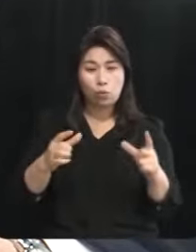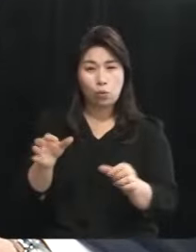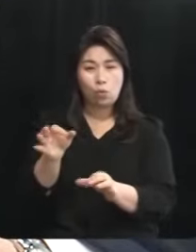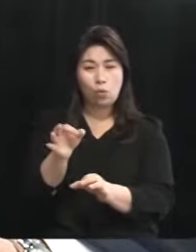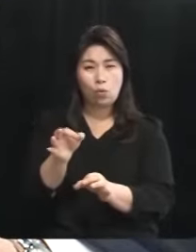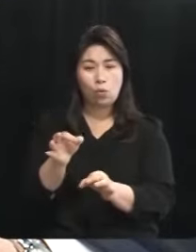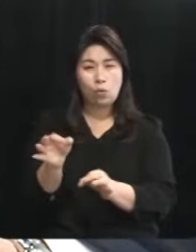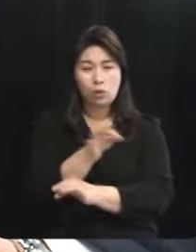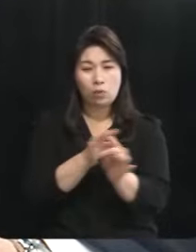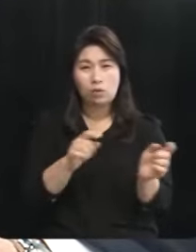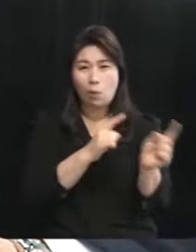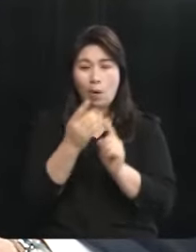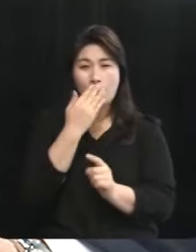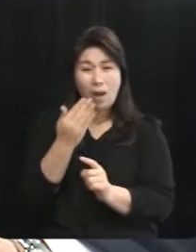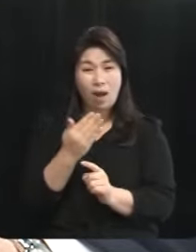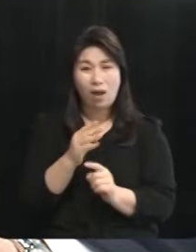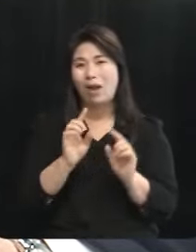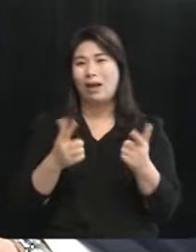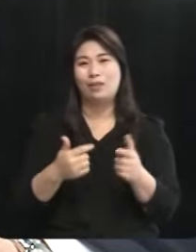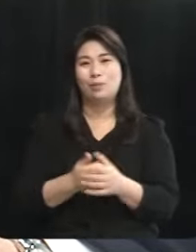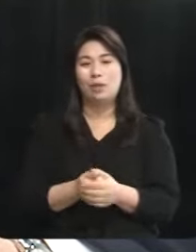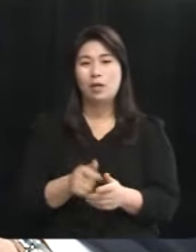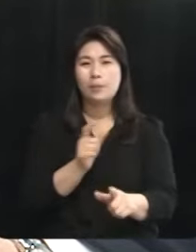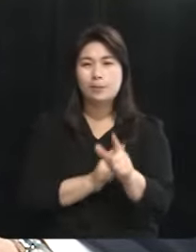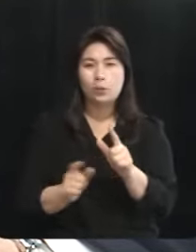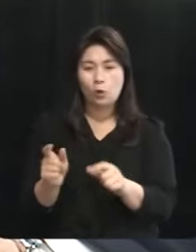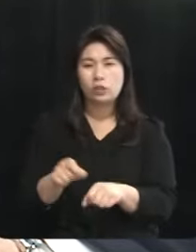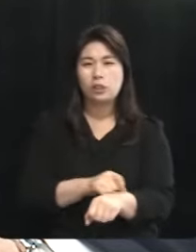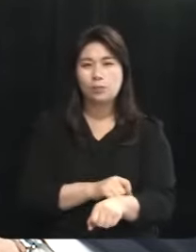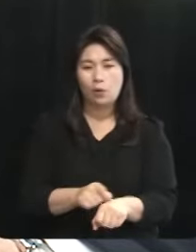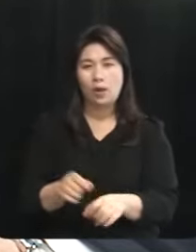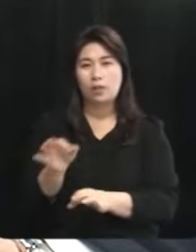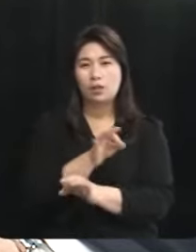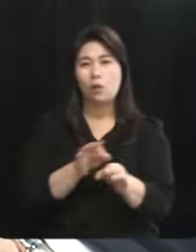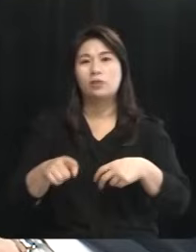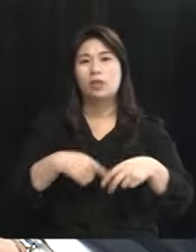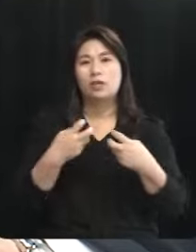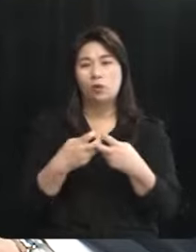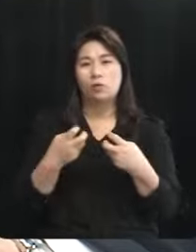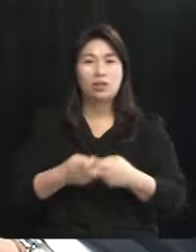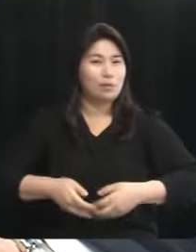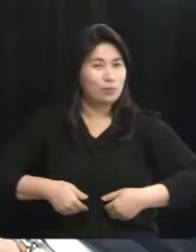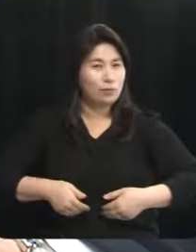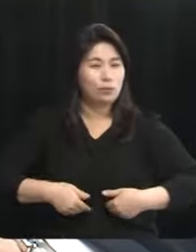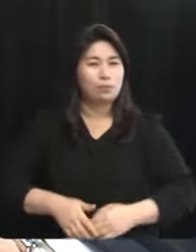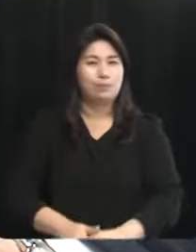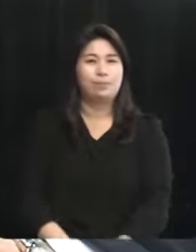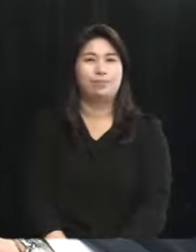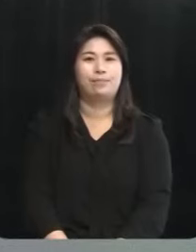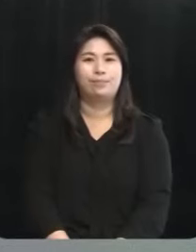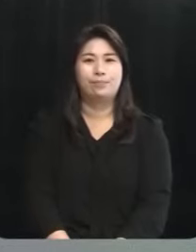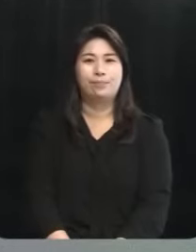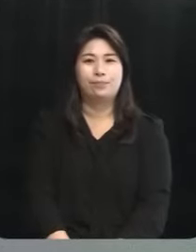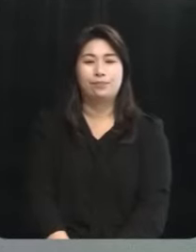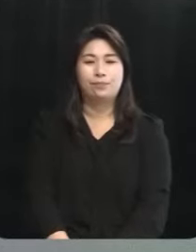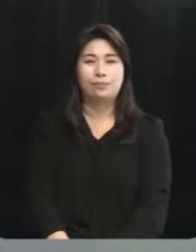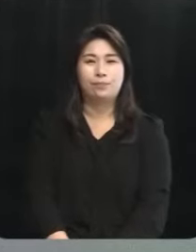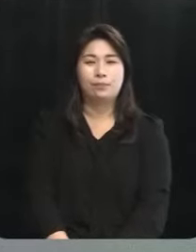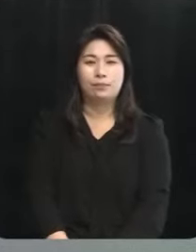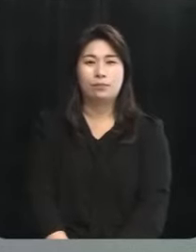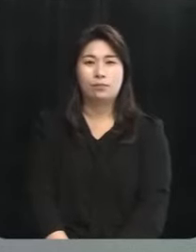키트는 아닙니다 보다 더 제주에 특화된 그러한 경제 정책이 필요하다고 저는 생각합니다 네